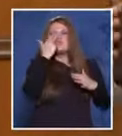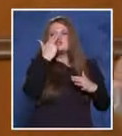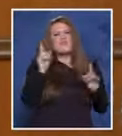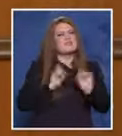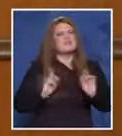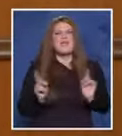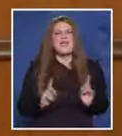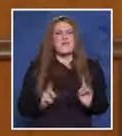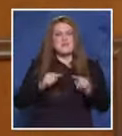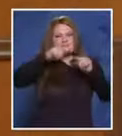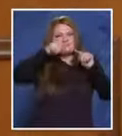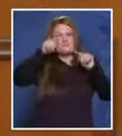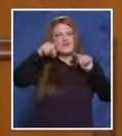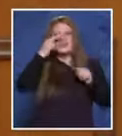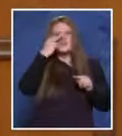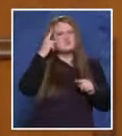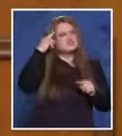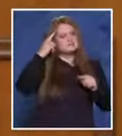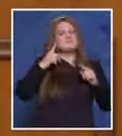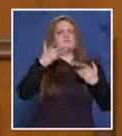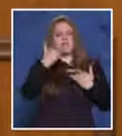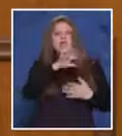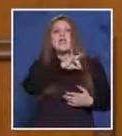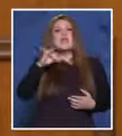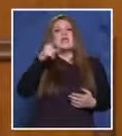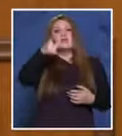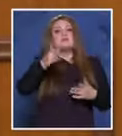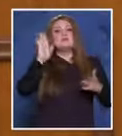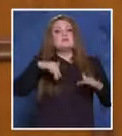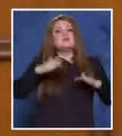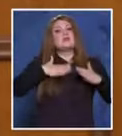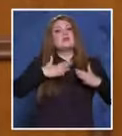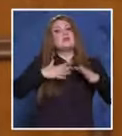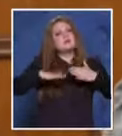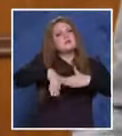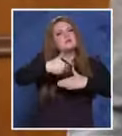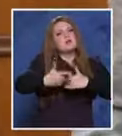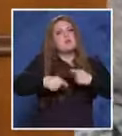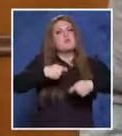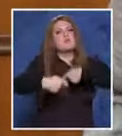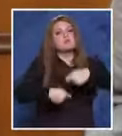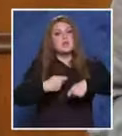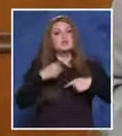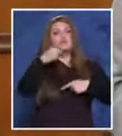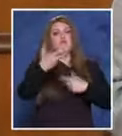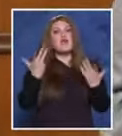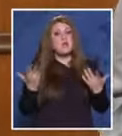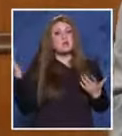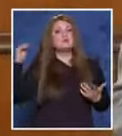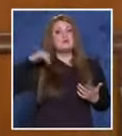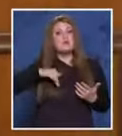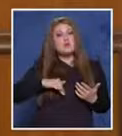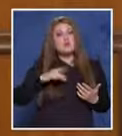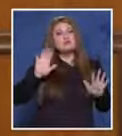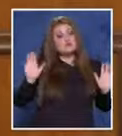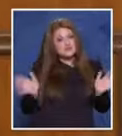това, което ще последва, изчакайте, сега ще последва самия процес. Това, което ще последва е много сериозен процес,